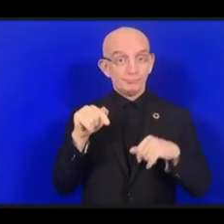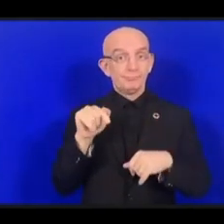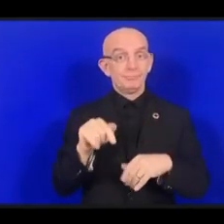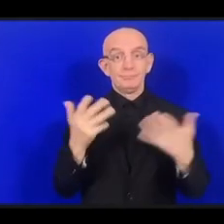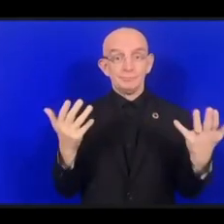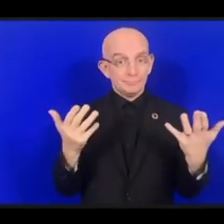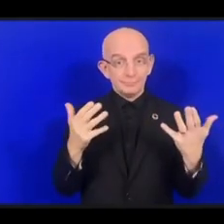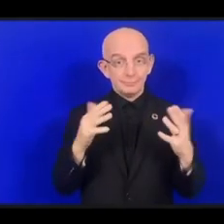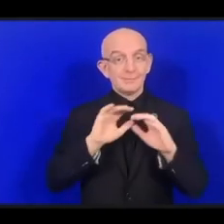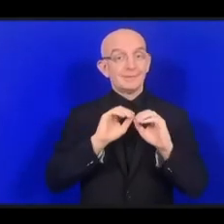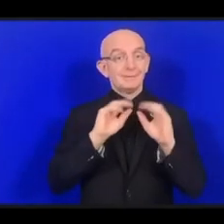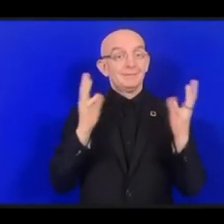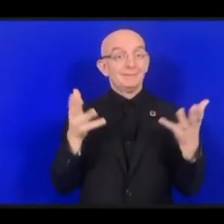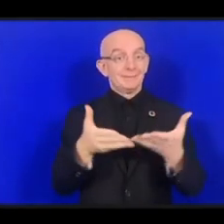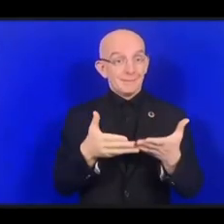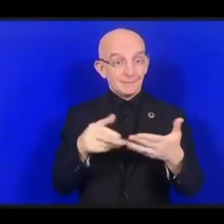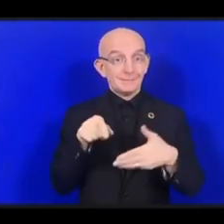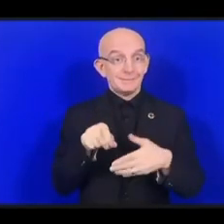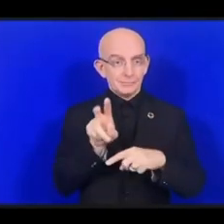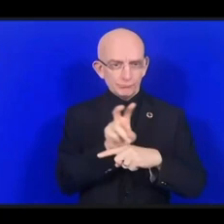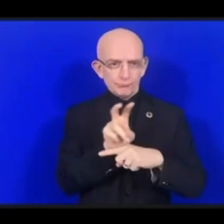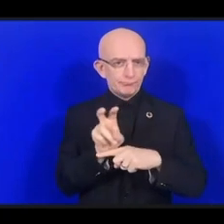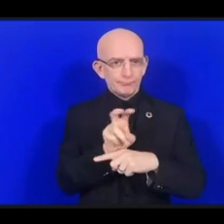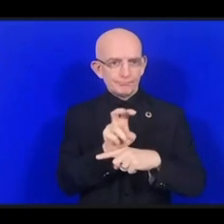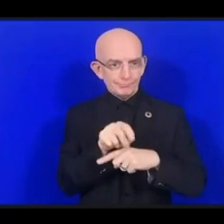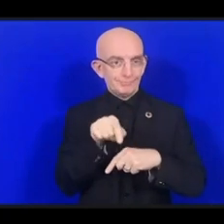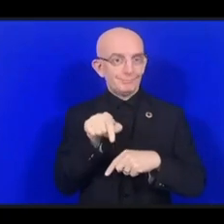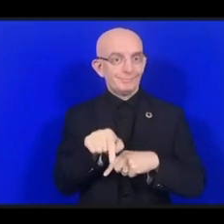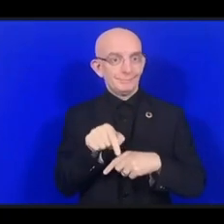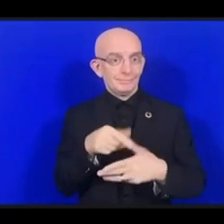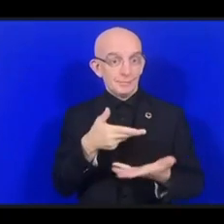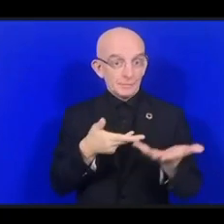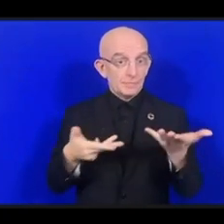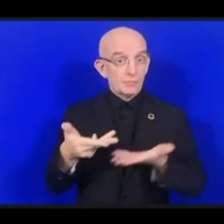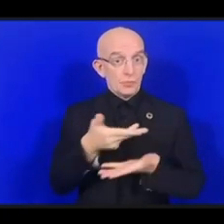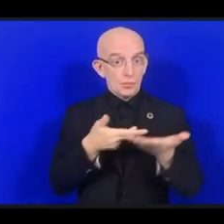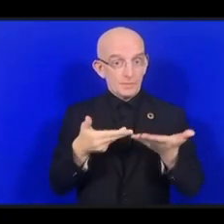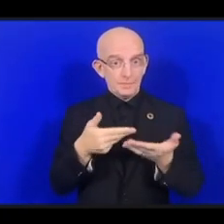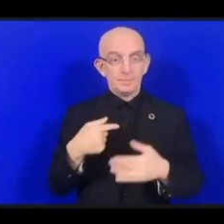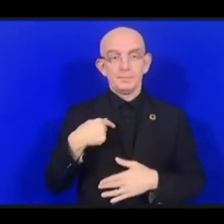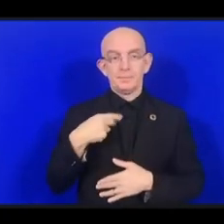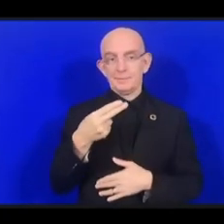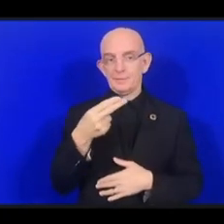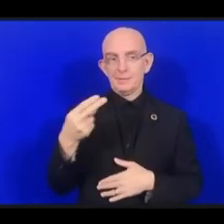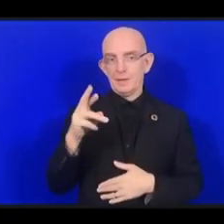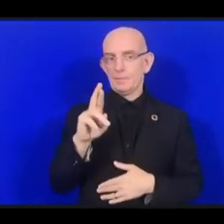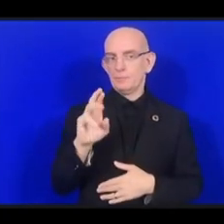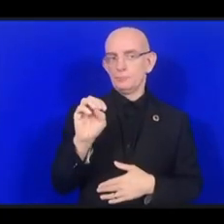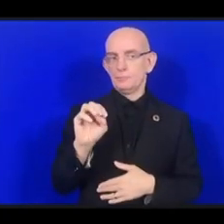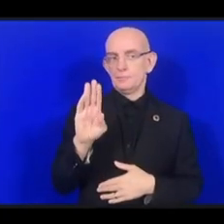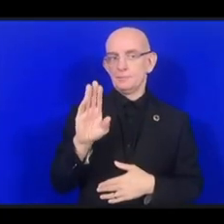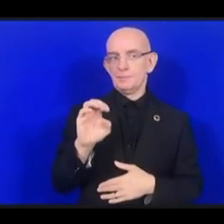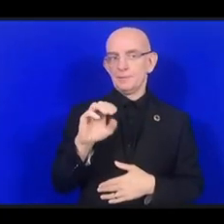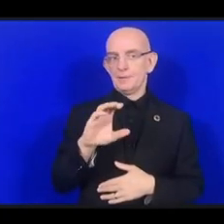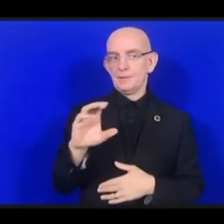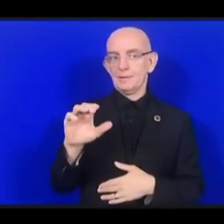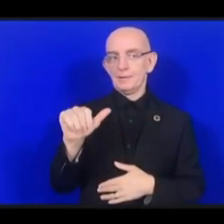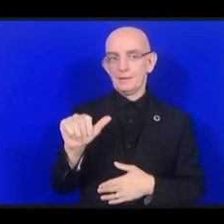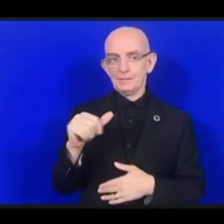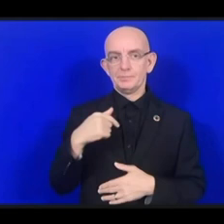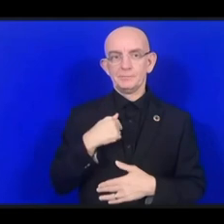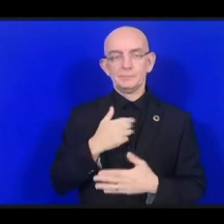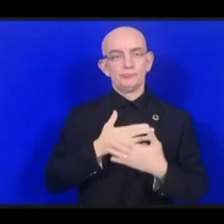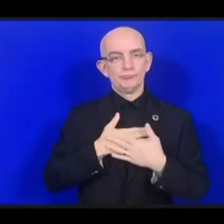быть ведущей этой церемонии. Перед тем, как мы перейдем к выступлению представителей многочисленных